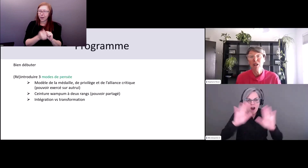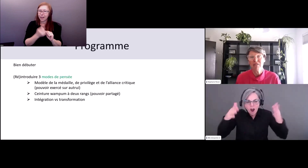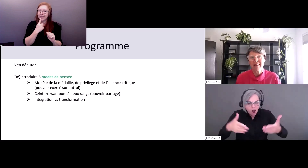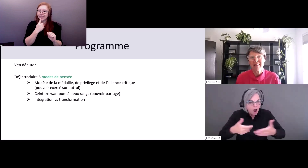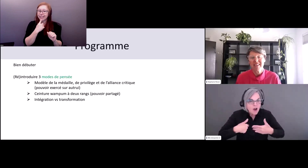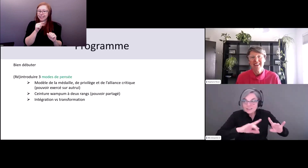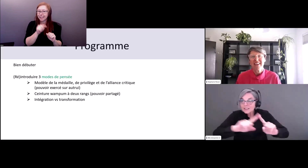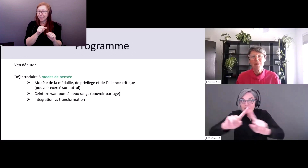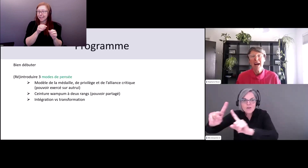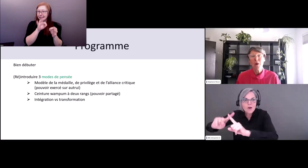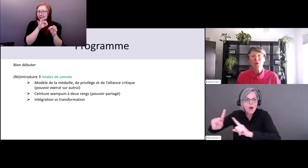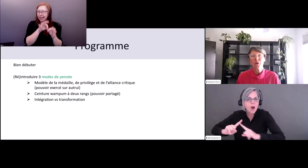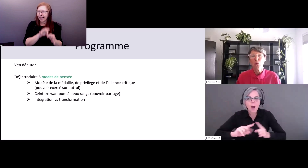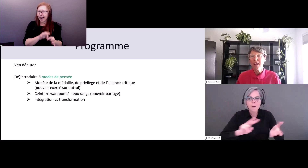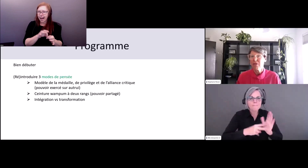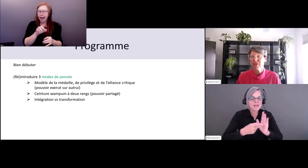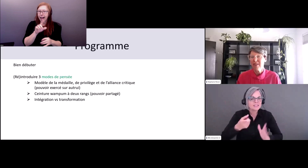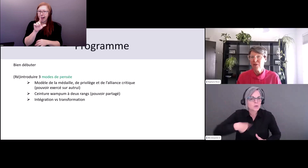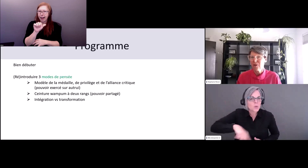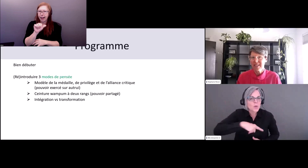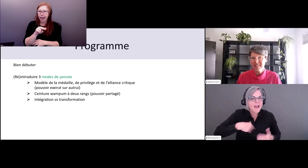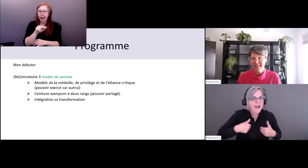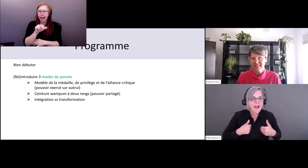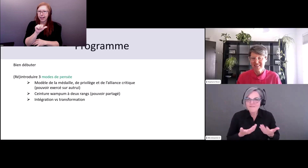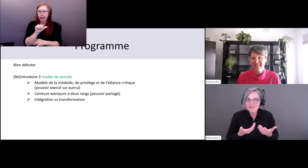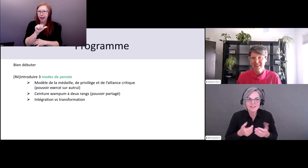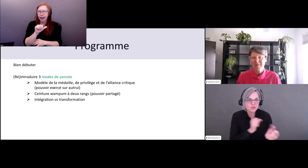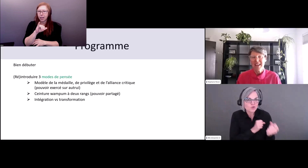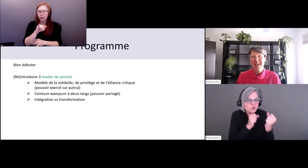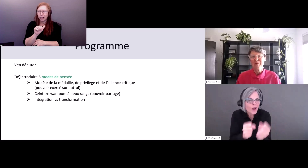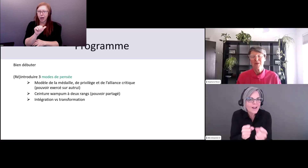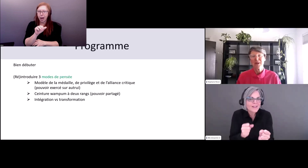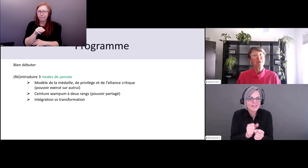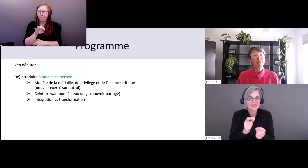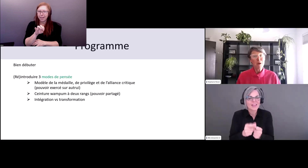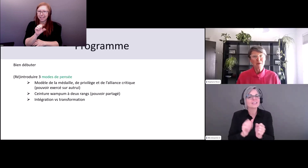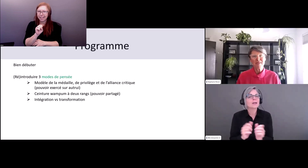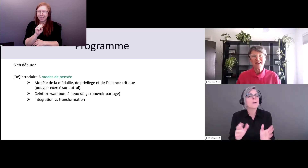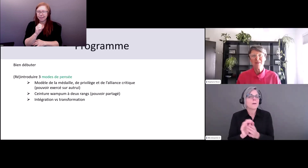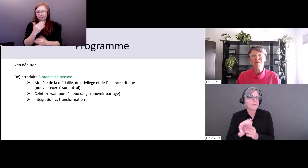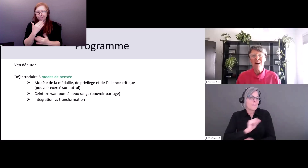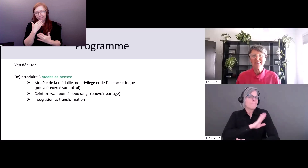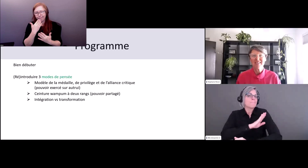cette différence qui nous permet de dire Dieu merci nous sommes différents